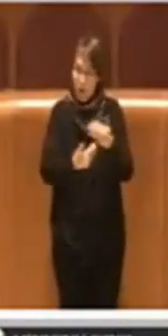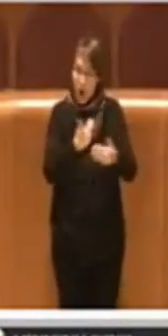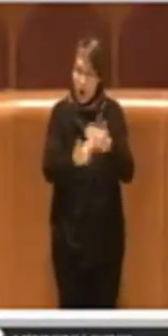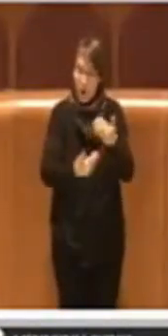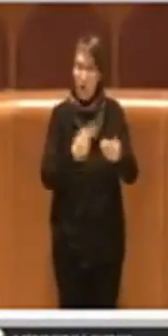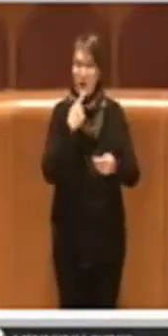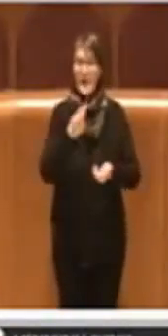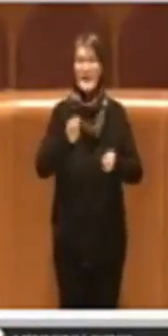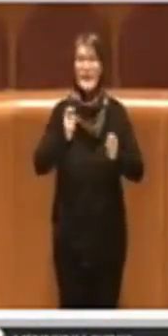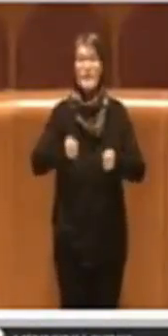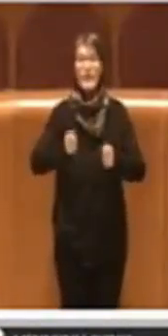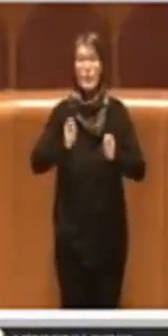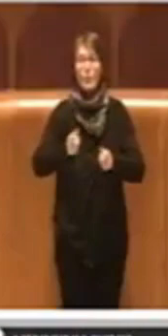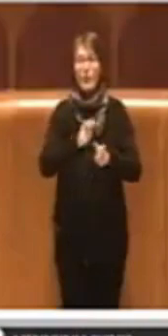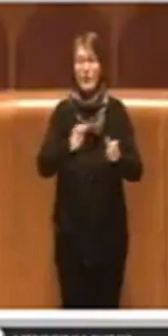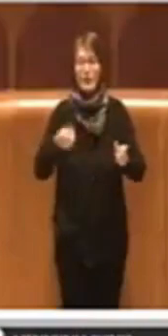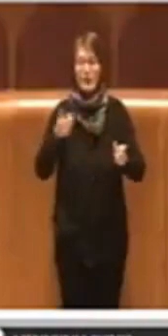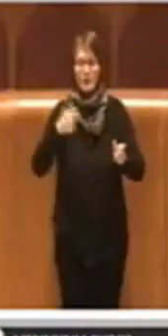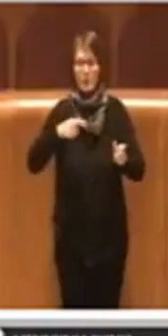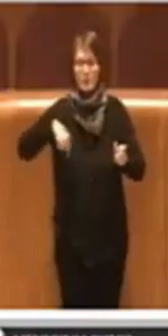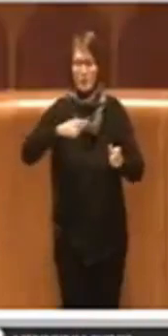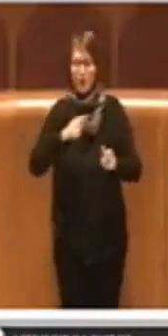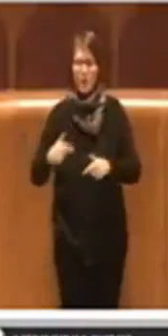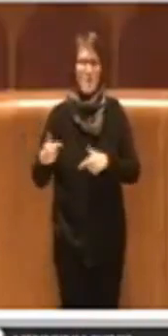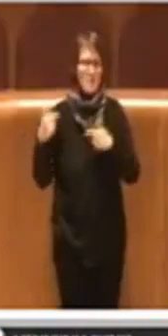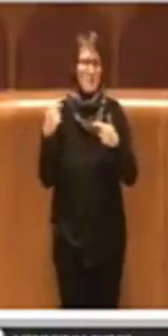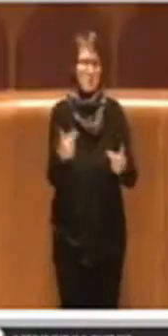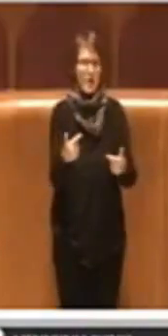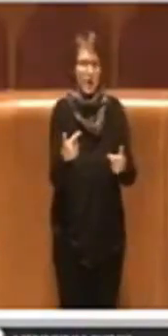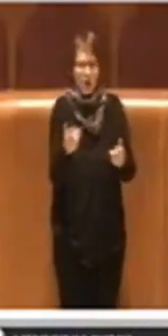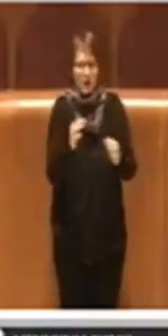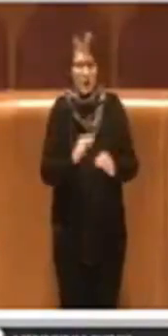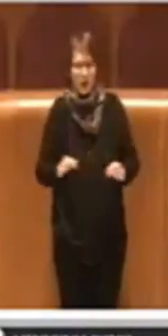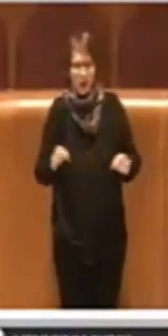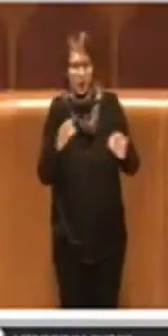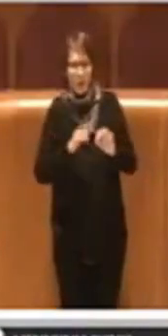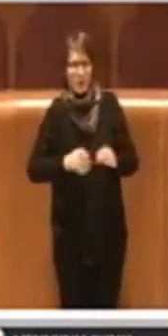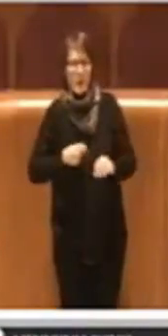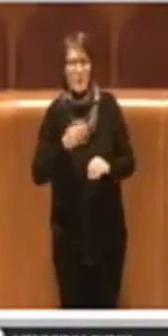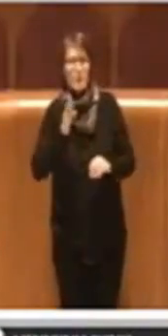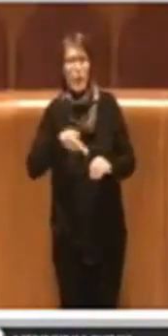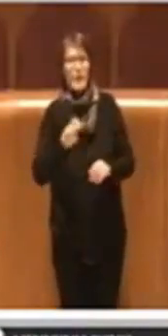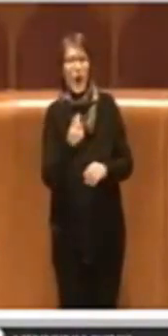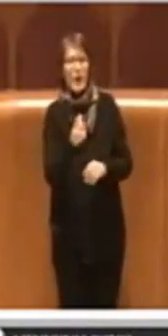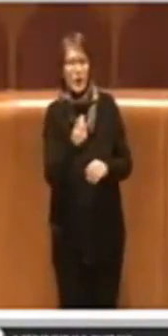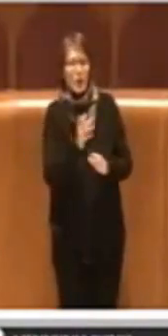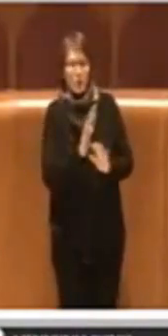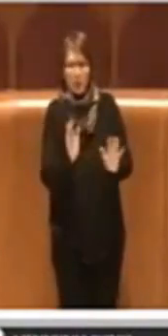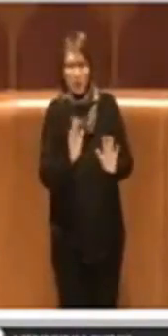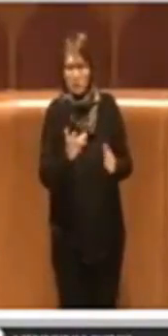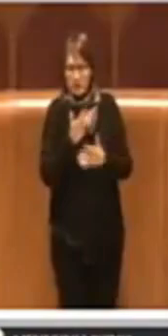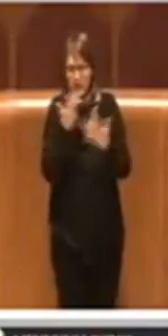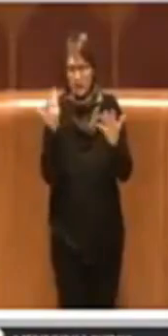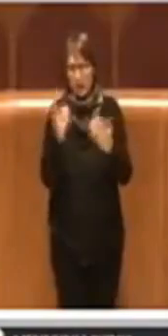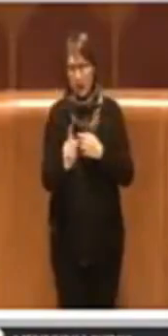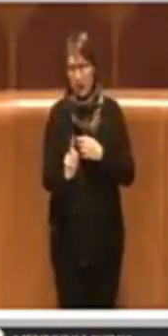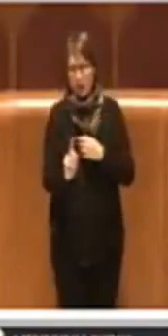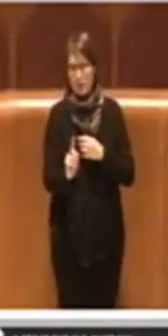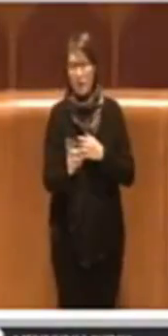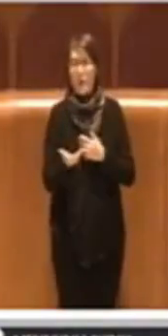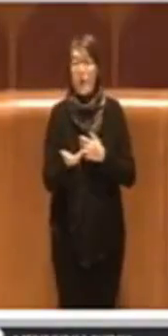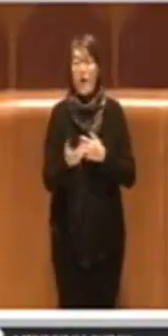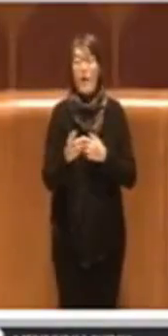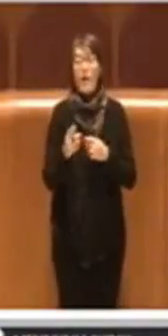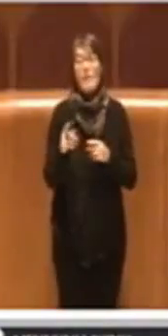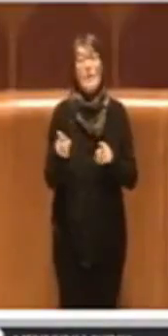vuole recari danno a nessuna categoria o vuole comunque regare danno economico, assolutamente ci mancherebbe altro, ma vogliamo altresì